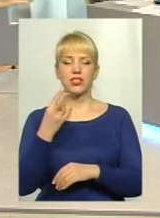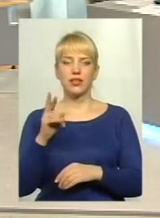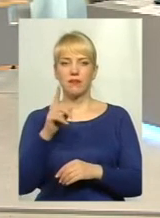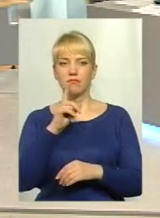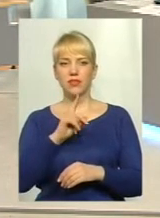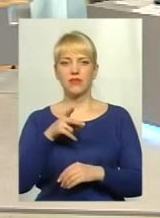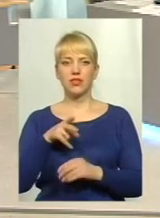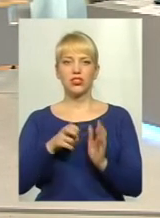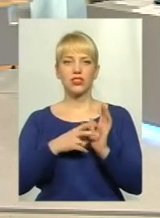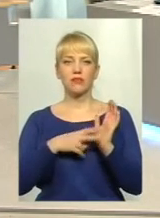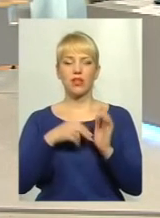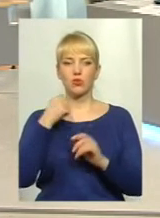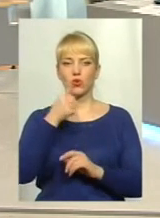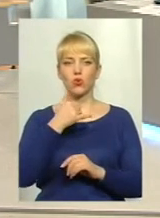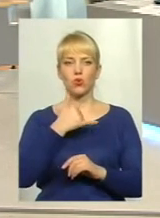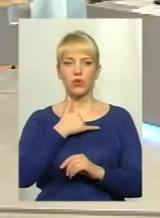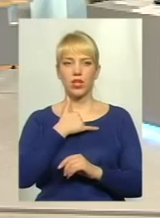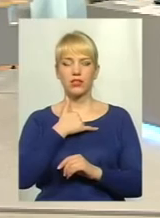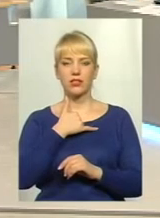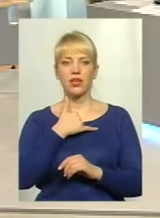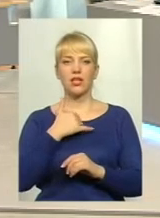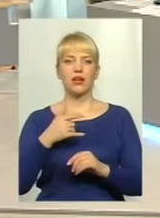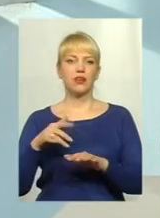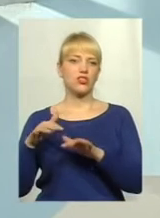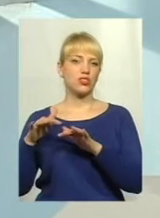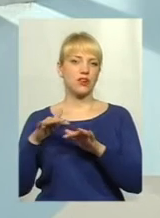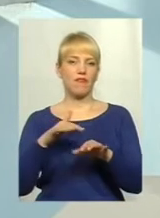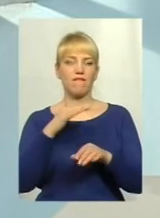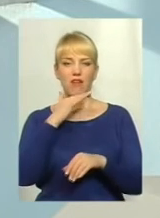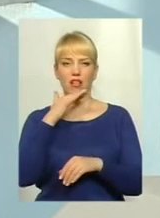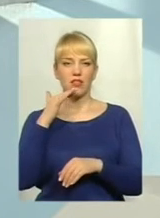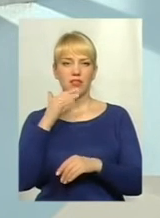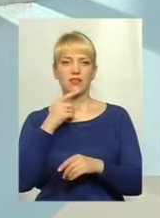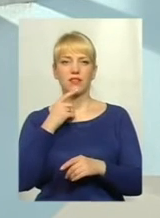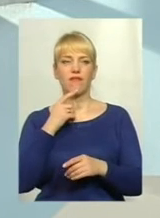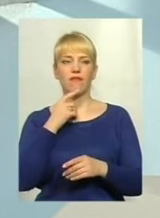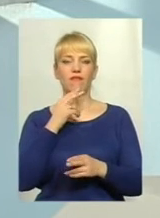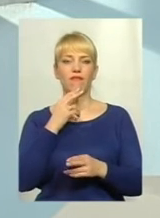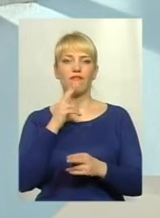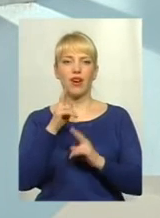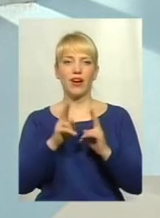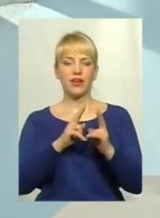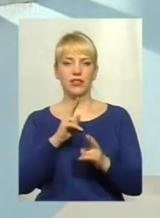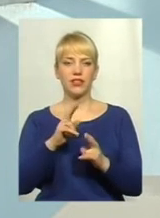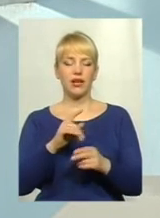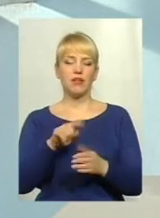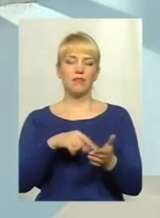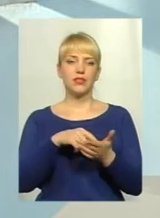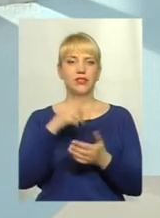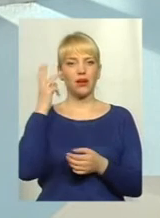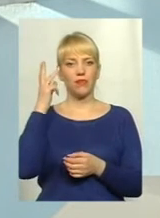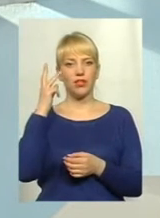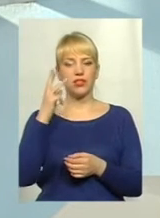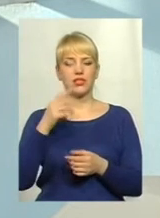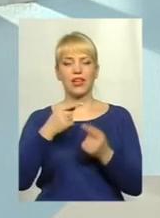2017 року в нас, власне, пішов шквал таких звернень в різних частинах і міста Хмельницького, і в різних частинах міст, і